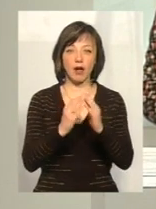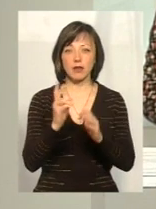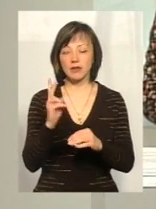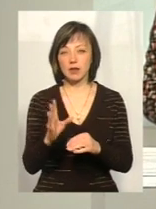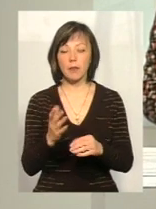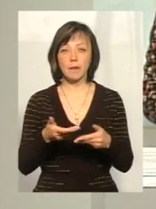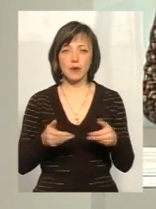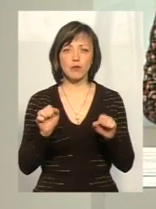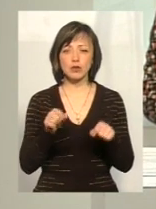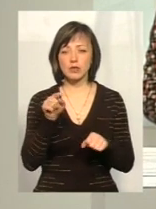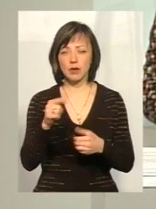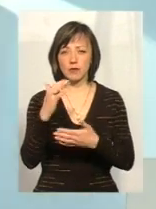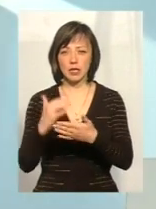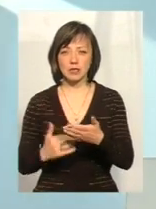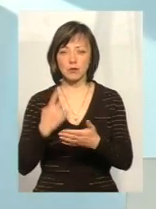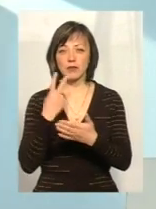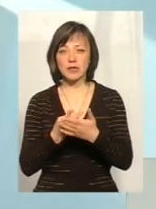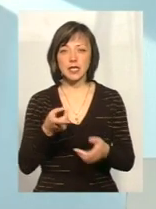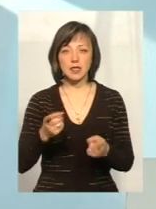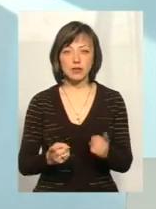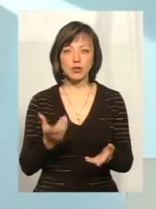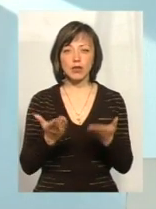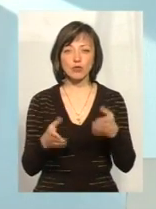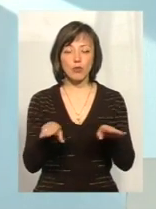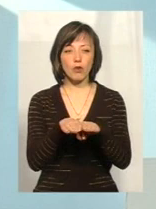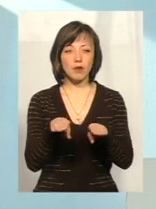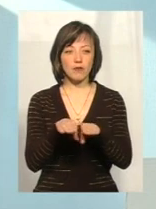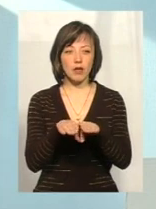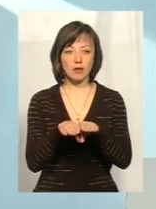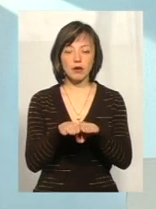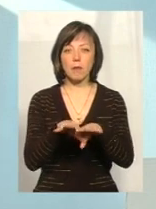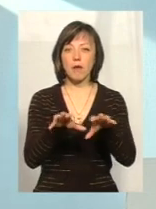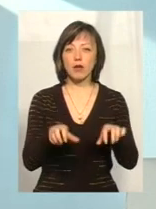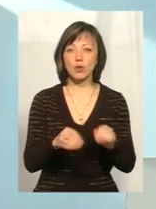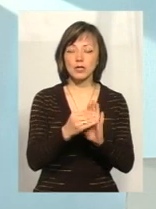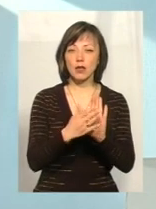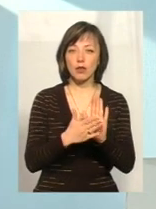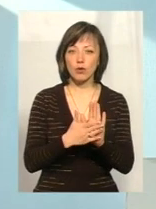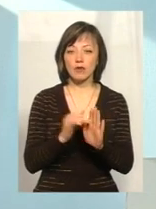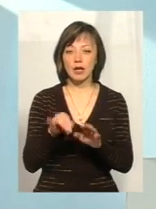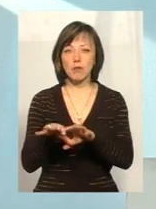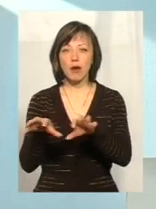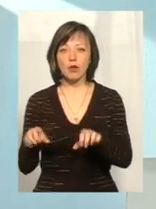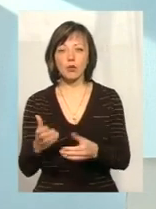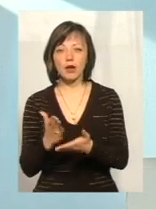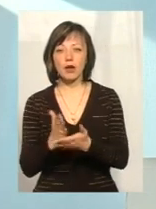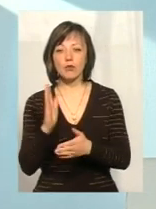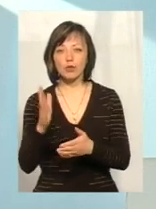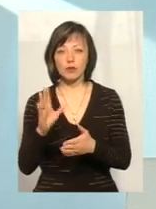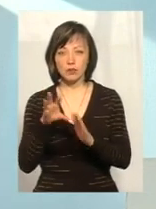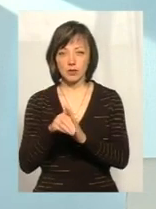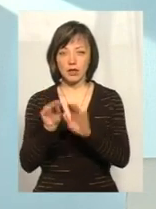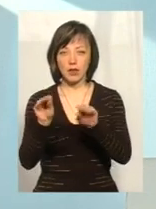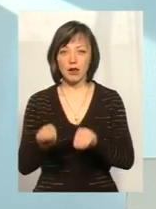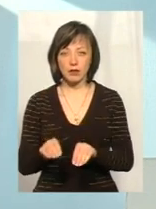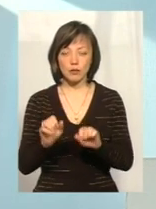Ми можемо там подивитися. І дійсно, якщо порівняти то майно, яке задеклароване, і те майно, яке буде в декларації,